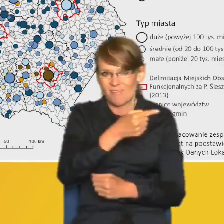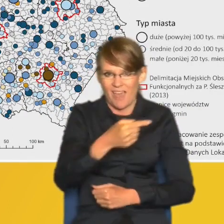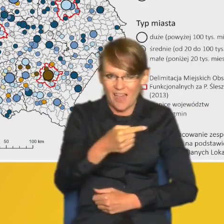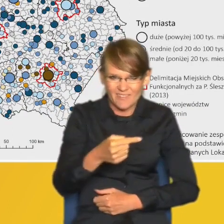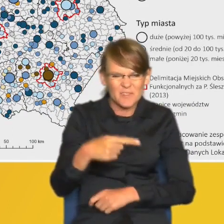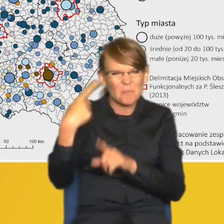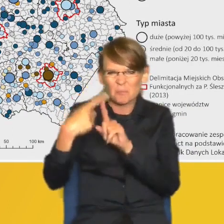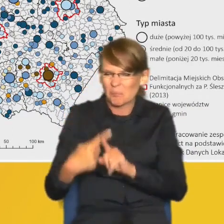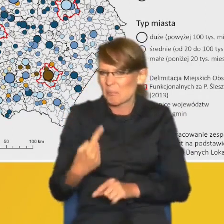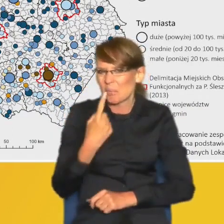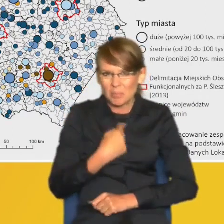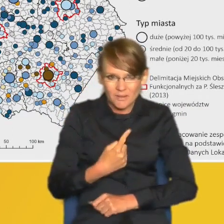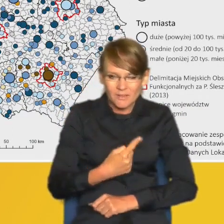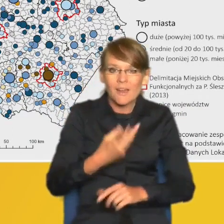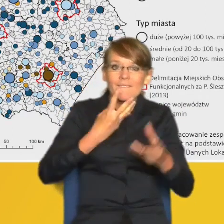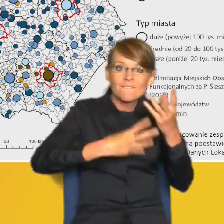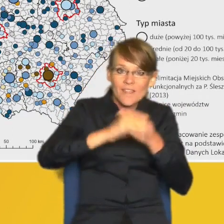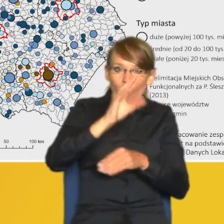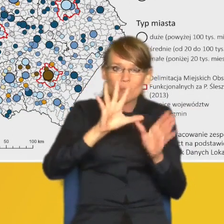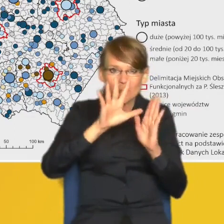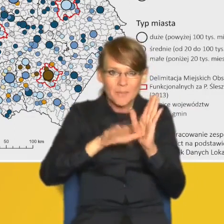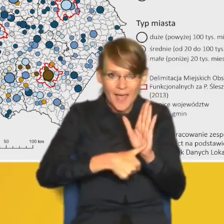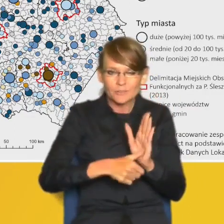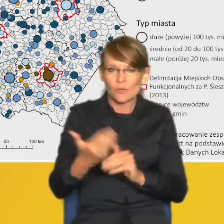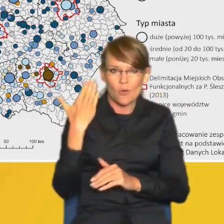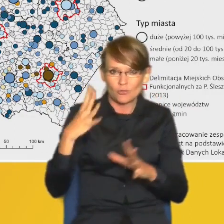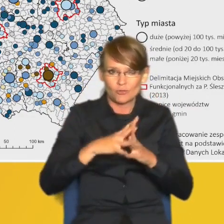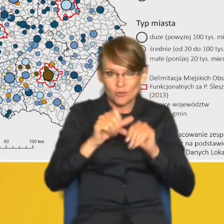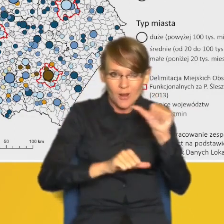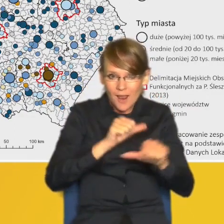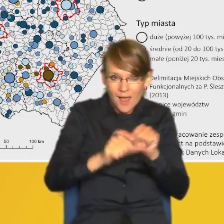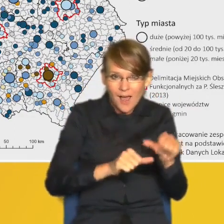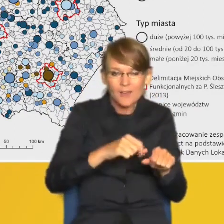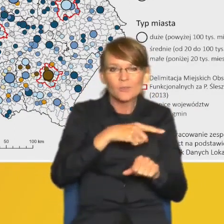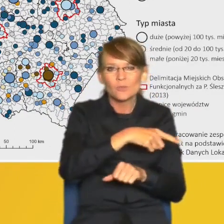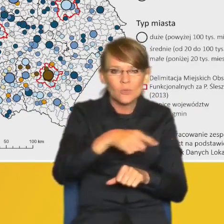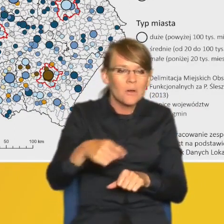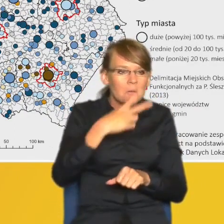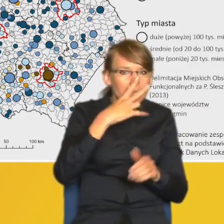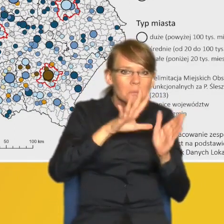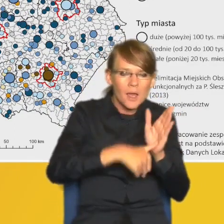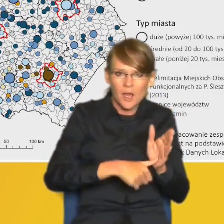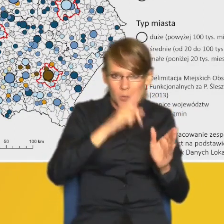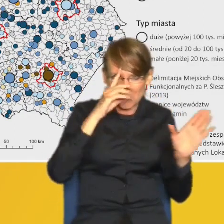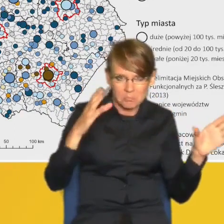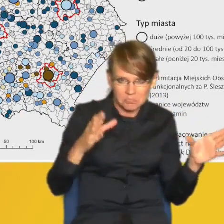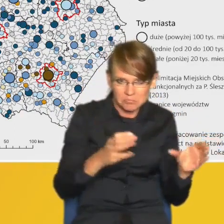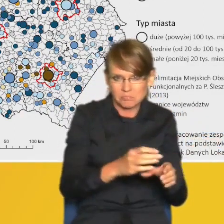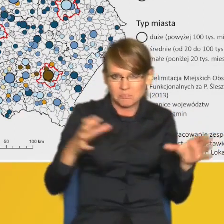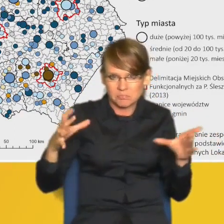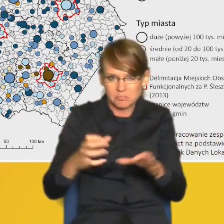Zdecydowana większość miast w ostatnich 10 latach były to miasta wyludniające się, ponad 80%